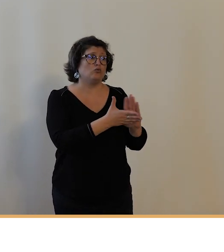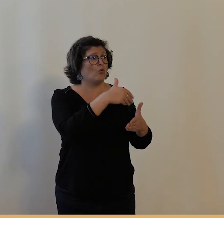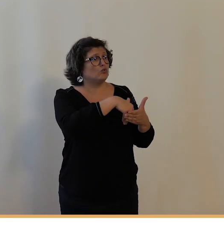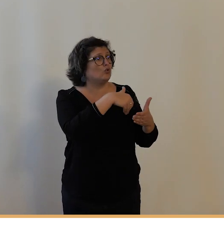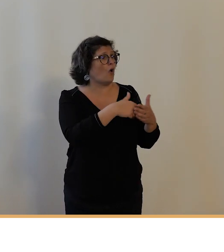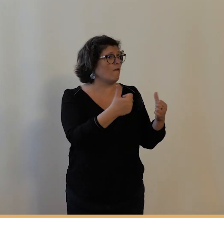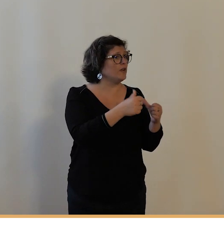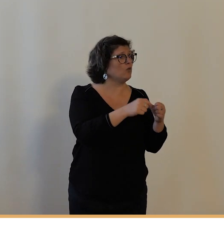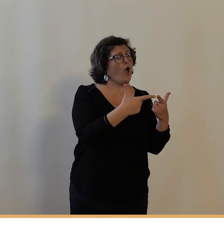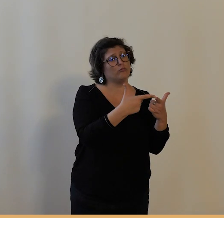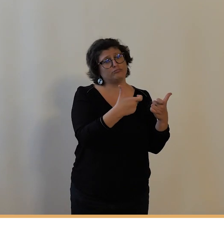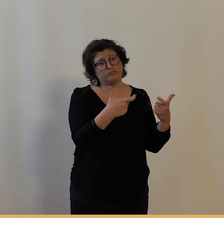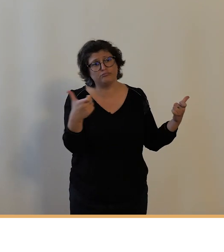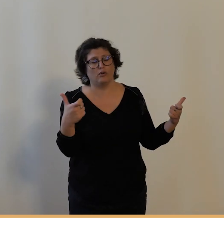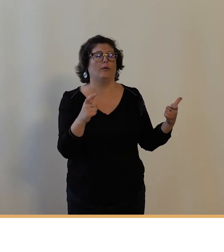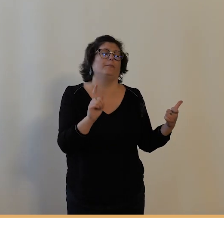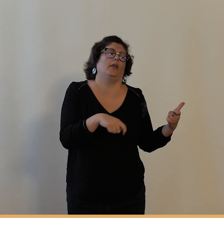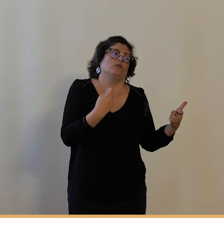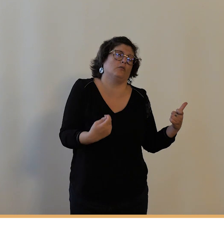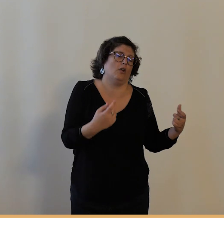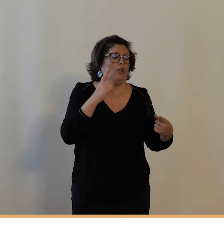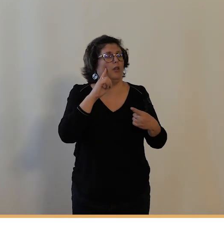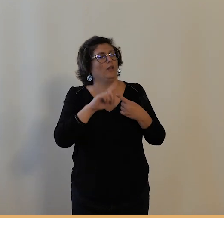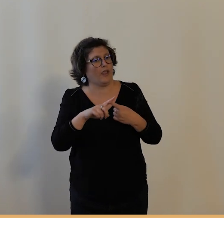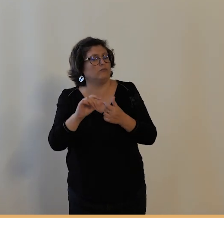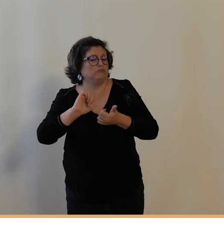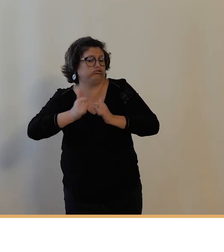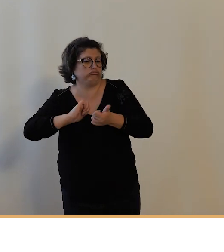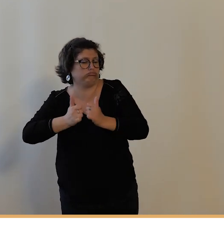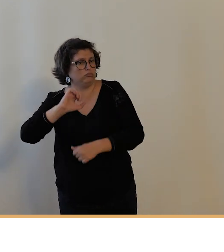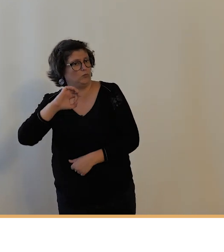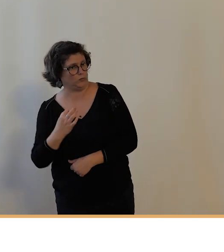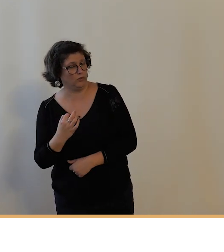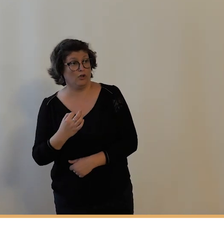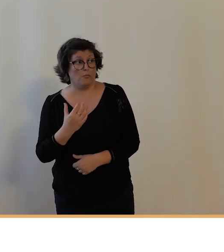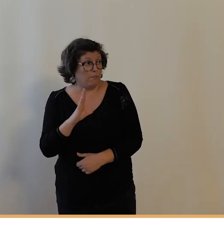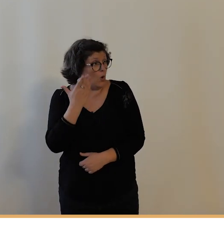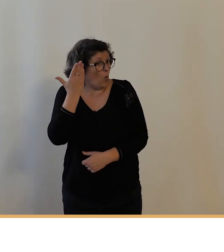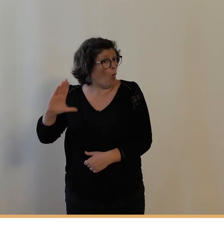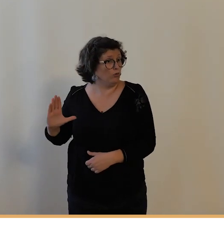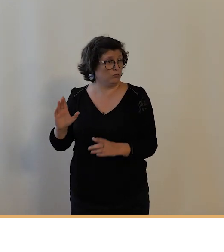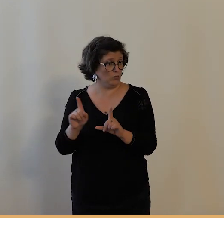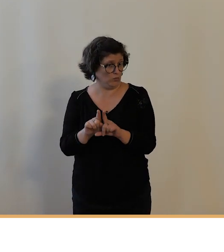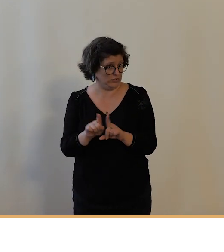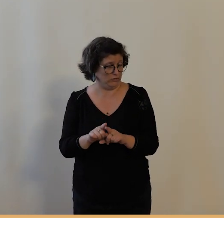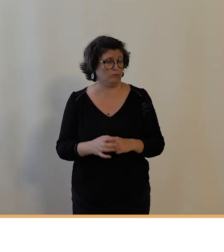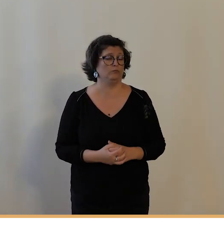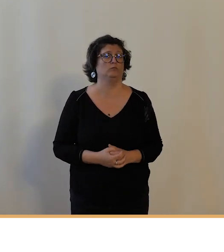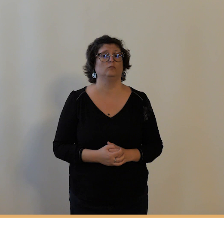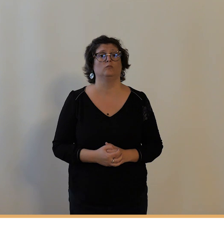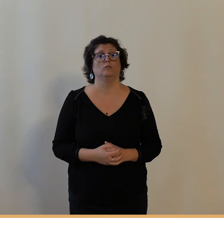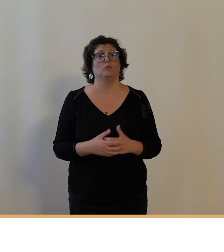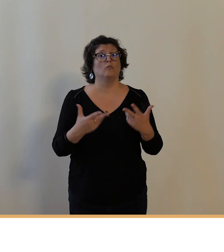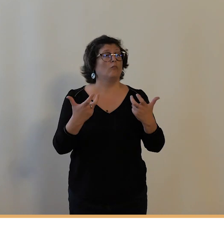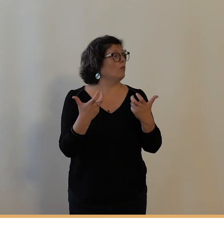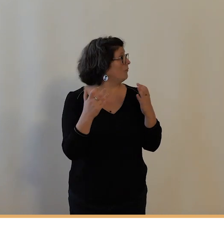diverses, évidemment, liées à la compétition, mais pas exclusivement. Et dans le domaine de